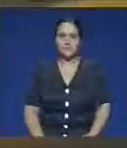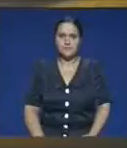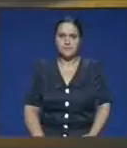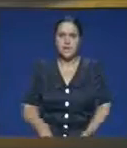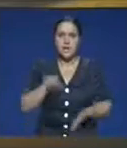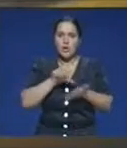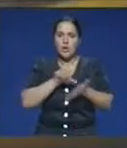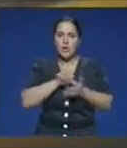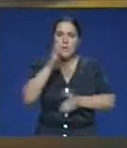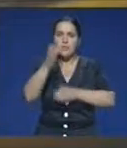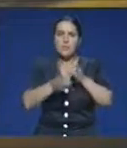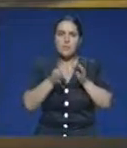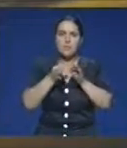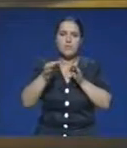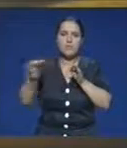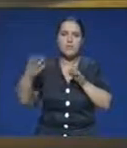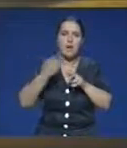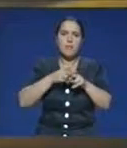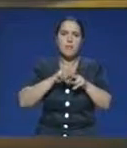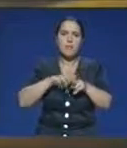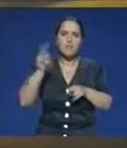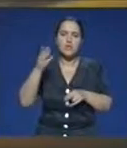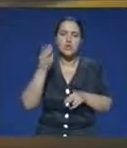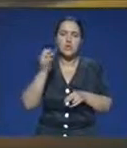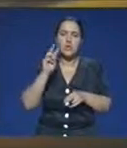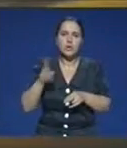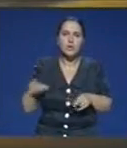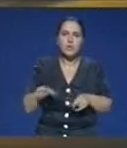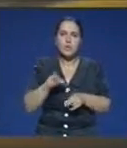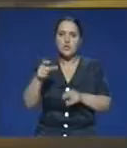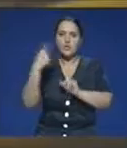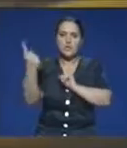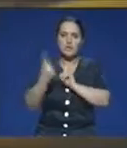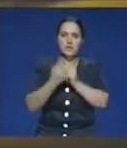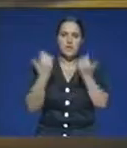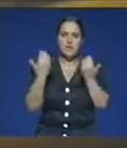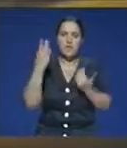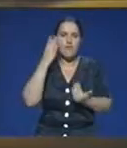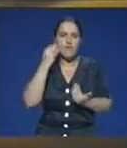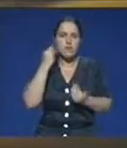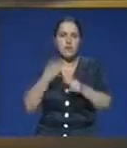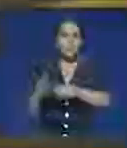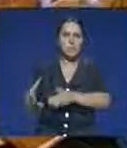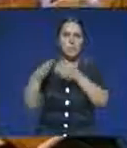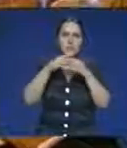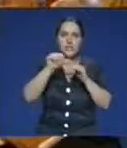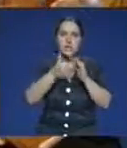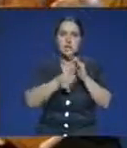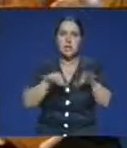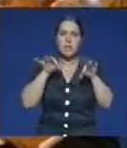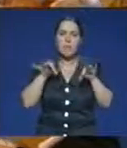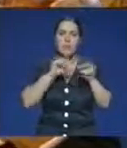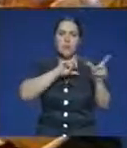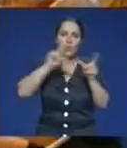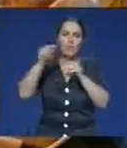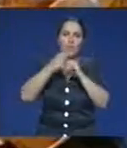Членов международной экспедиции «Тысячи ли» по шелковому пути торжественно встречали сегодня в Алматы. Караван из 16 машин выехал